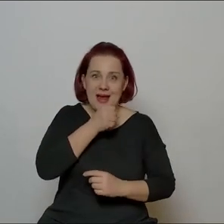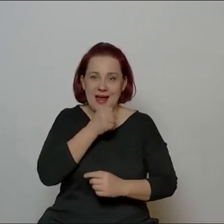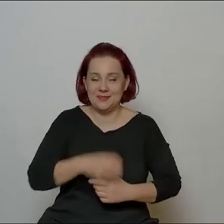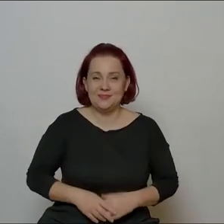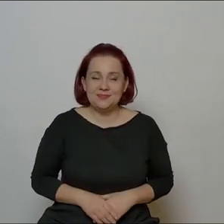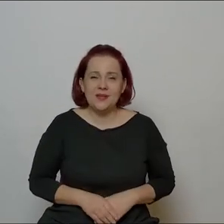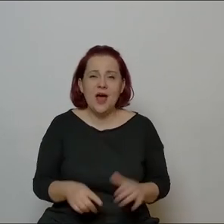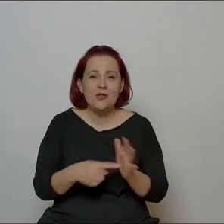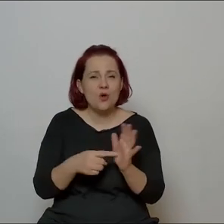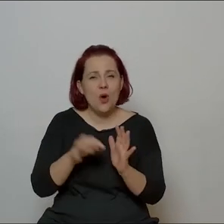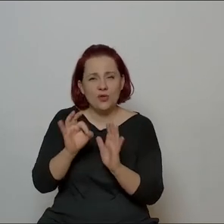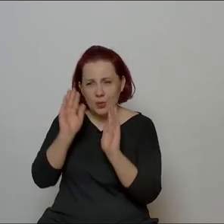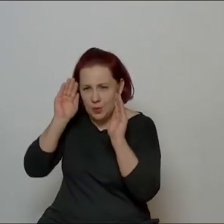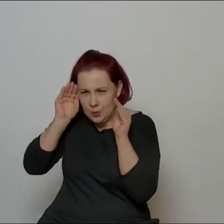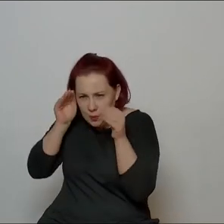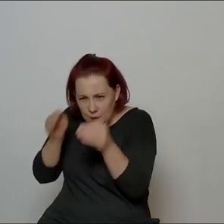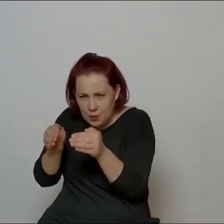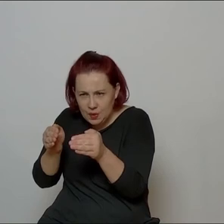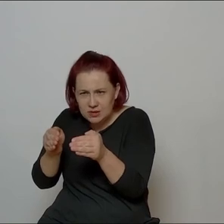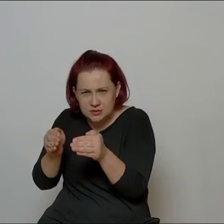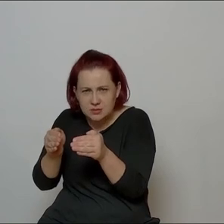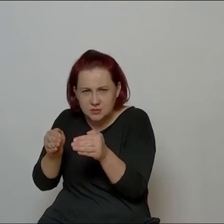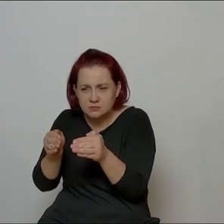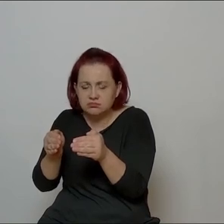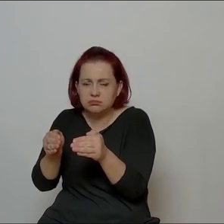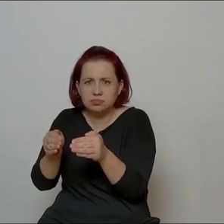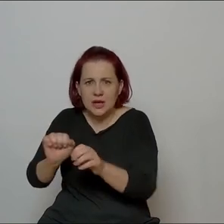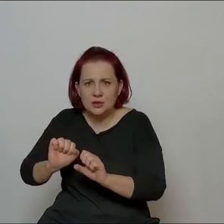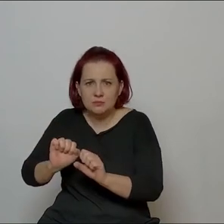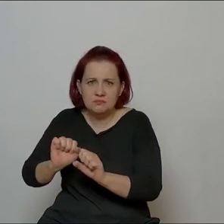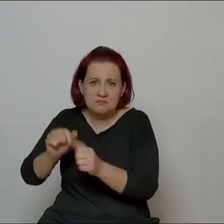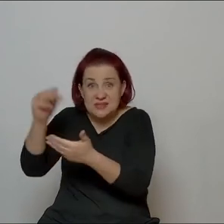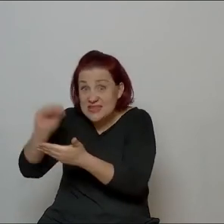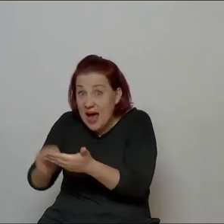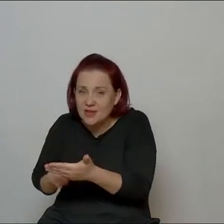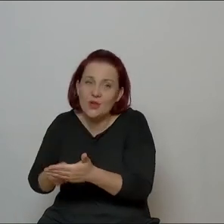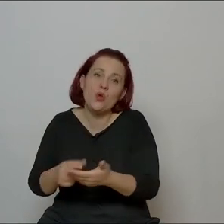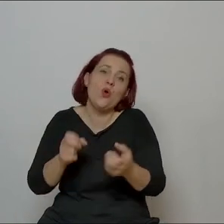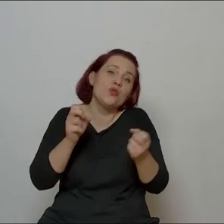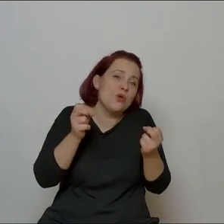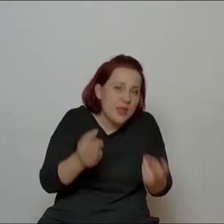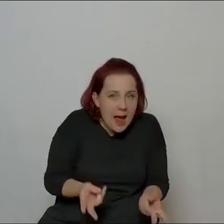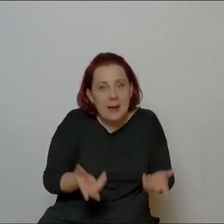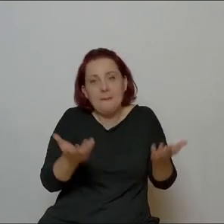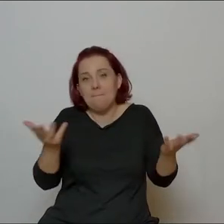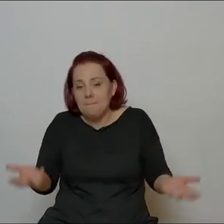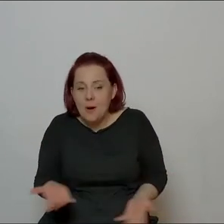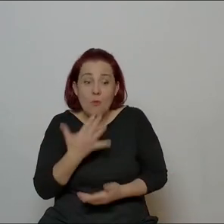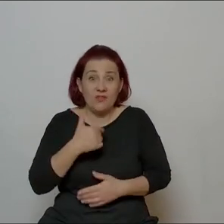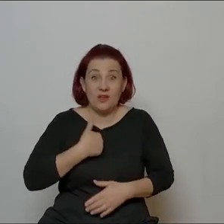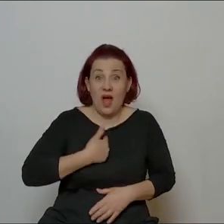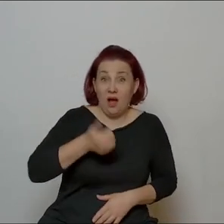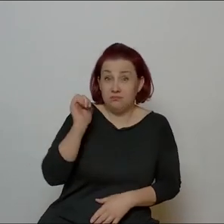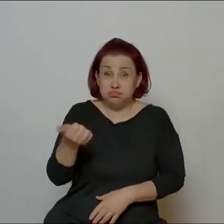hermetyczności, tak, no, mówię, nie jestem super